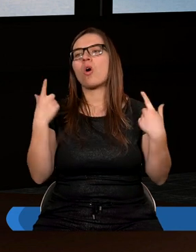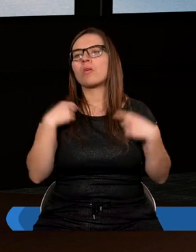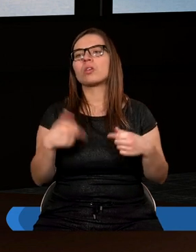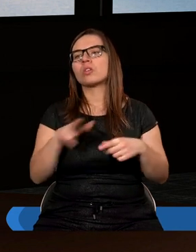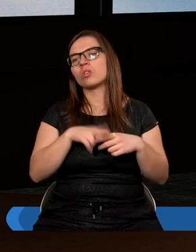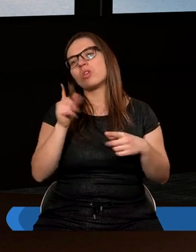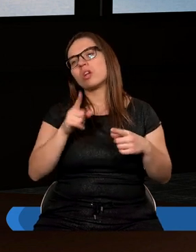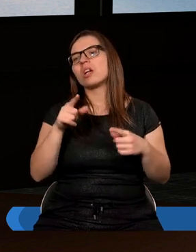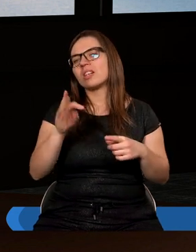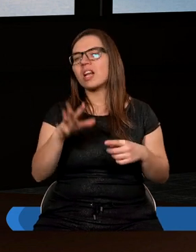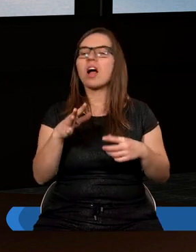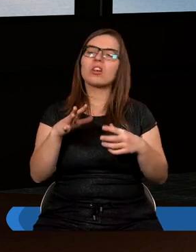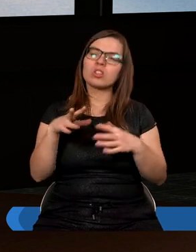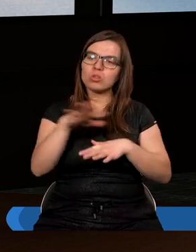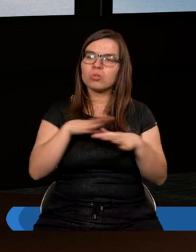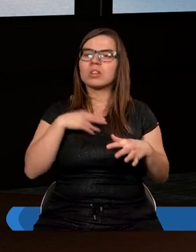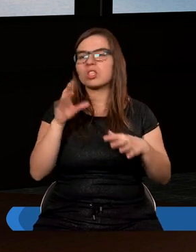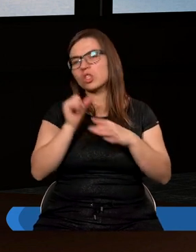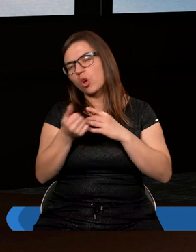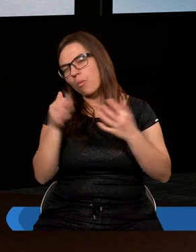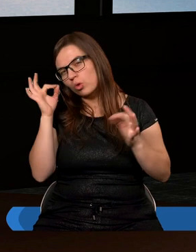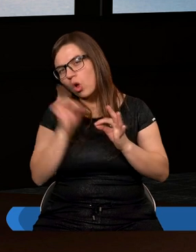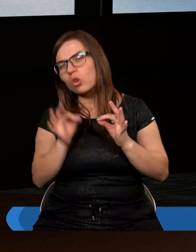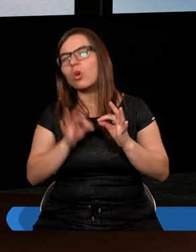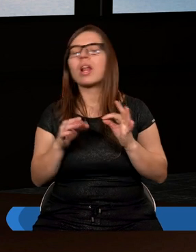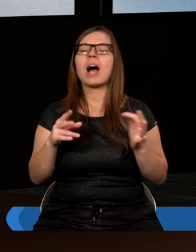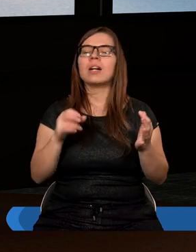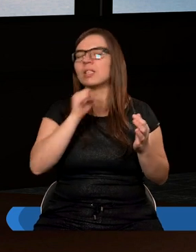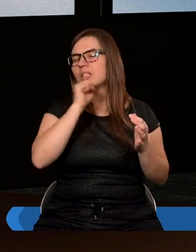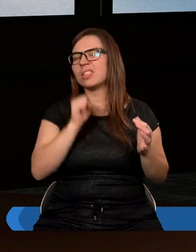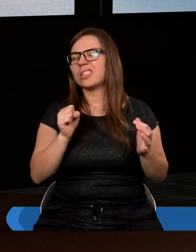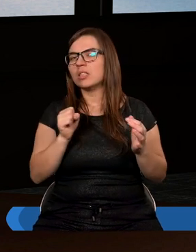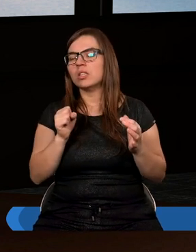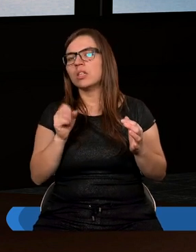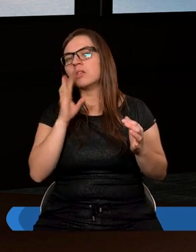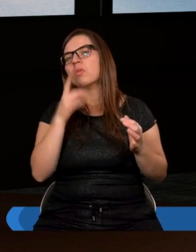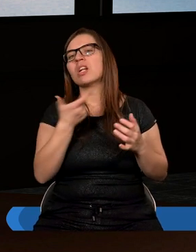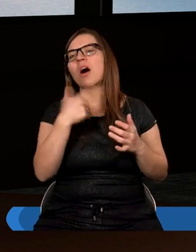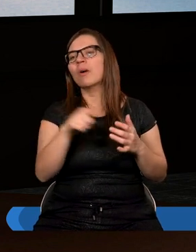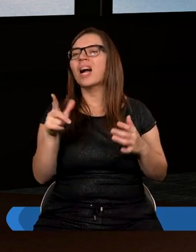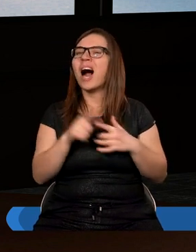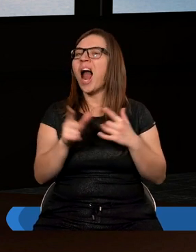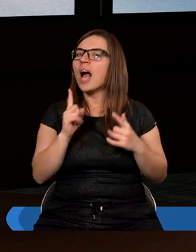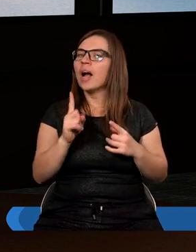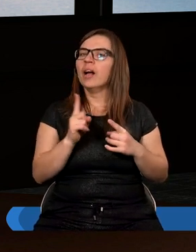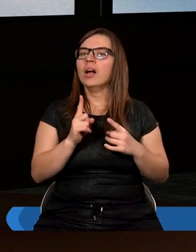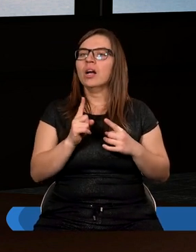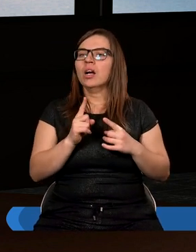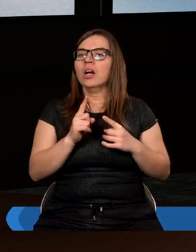mówią, no co ten Pan Jezus może wiedzieć? On był święty, doskonały, nigdy nie doświadczył tego czy tamtego, a jednak